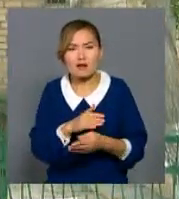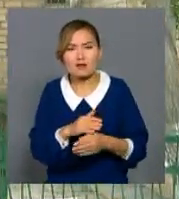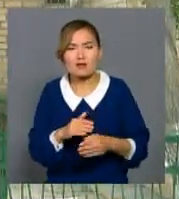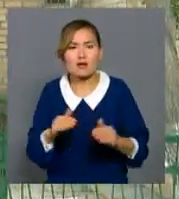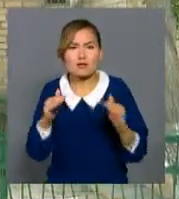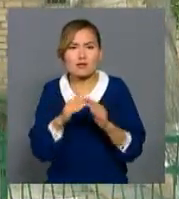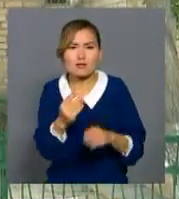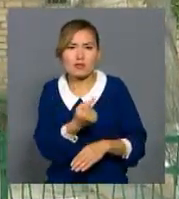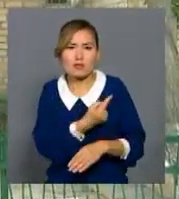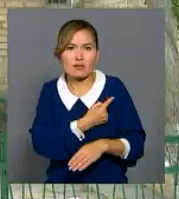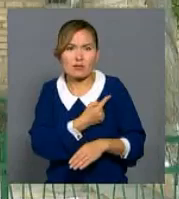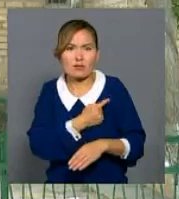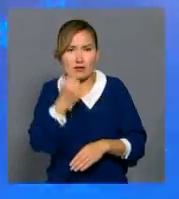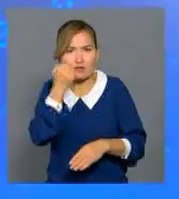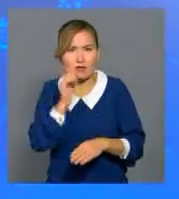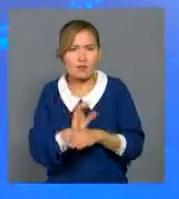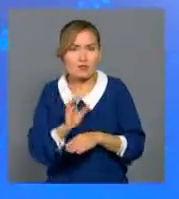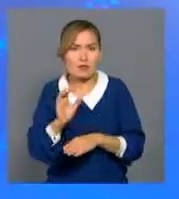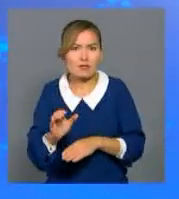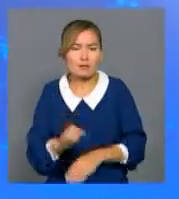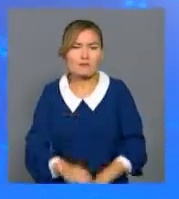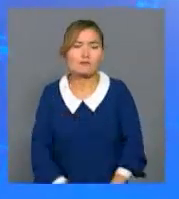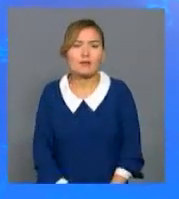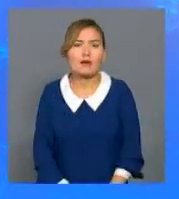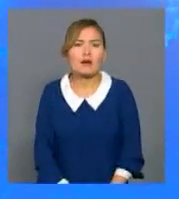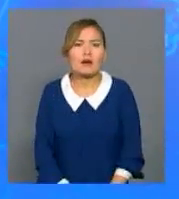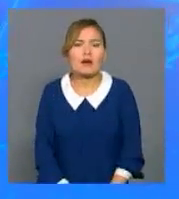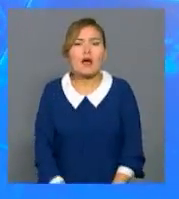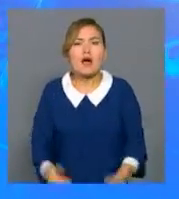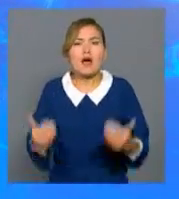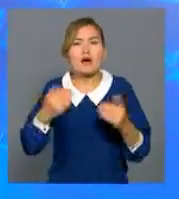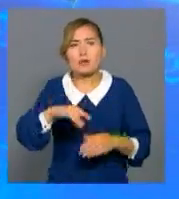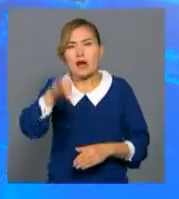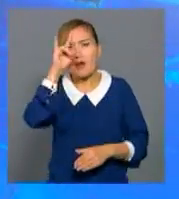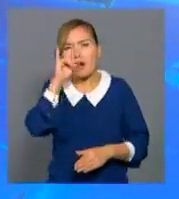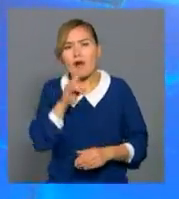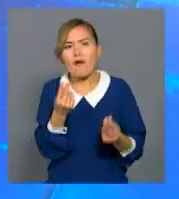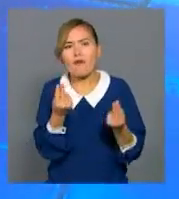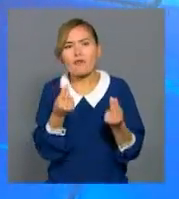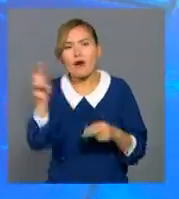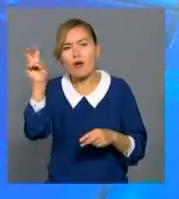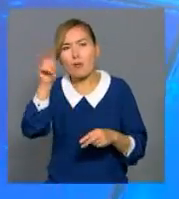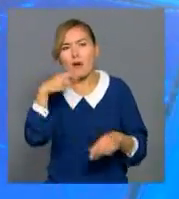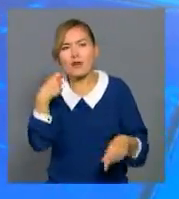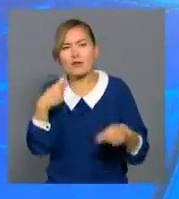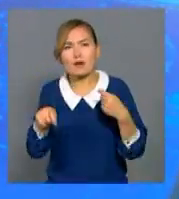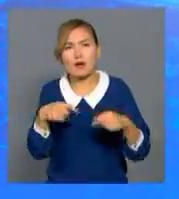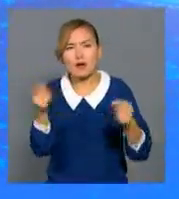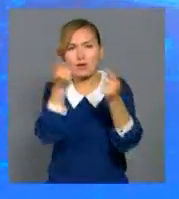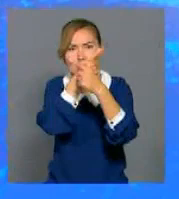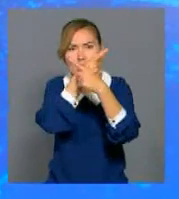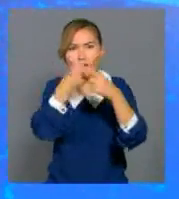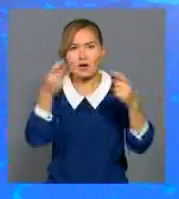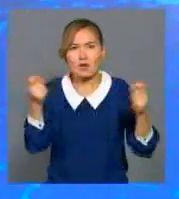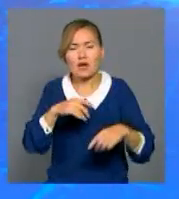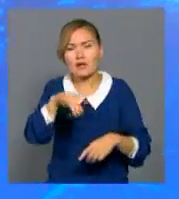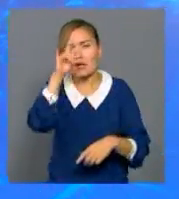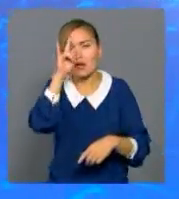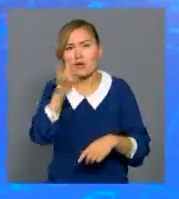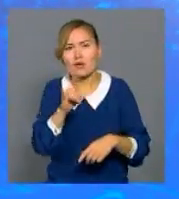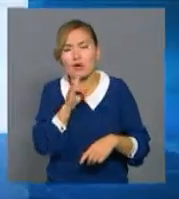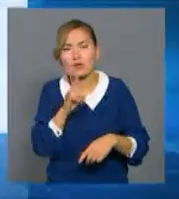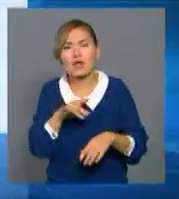Қызлорда, Хабар 24. Қабар соңында еліміздің валютан арығындағы сонғы деректерге тоқтала кетей.